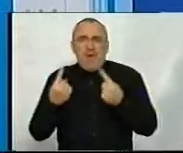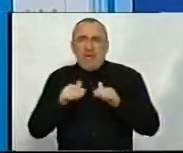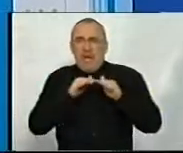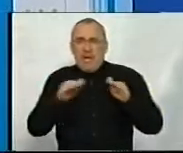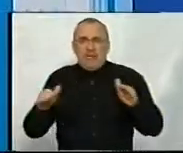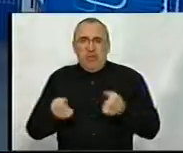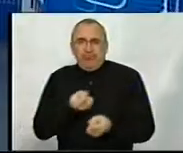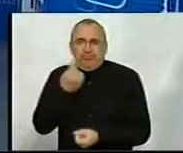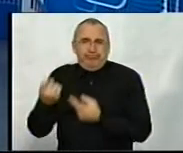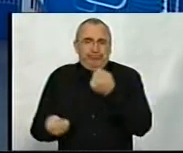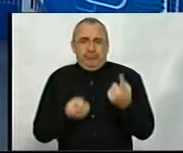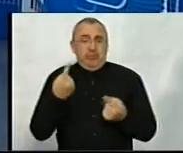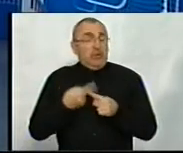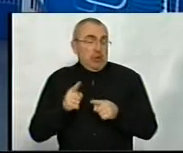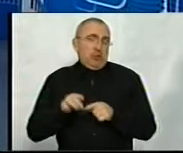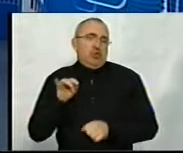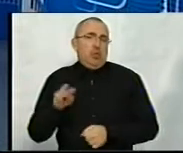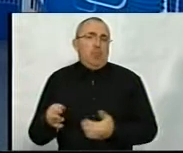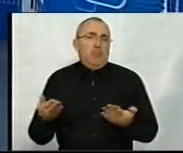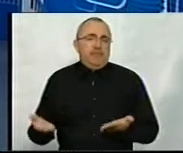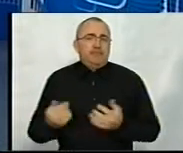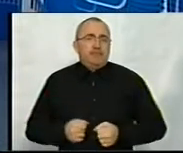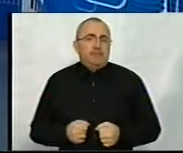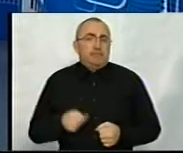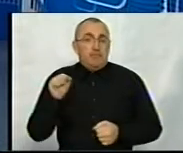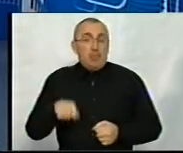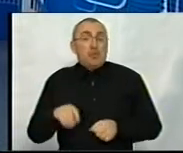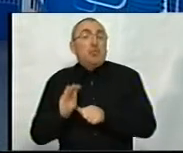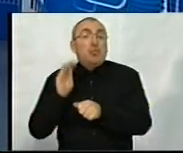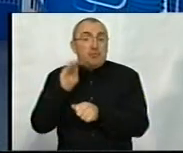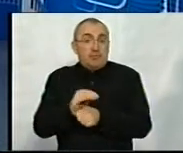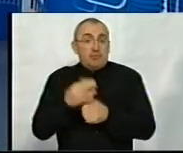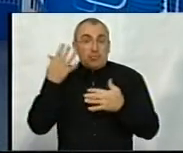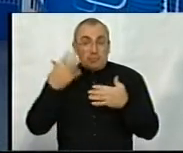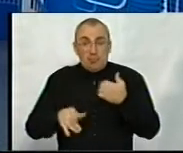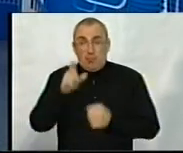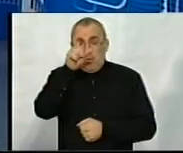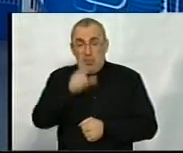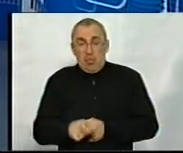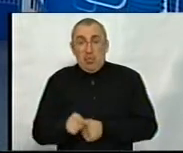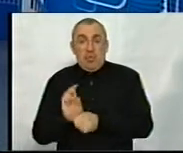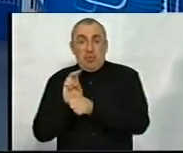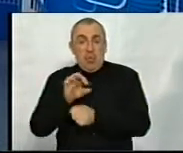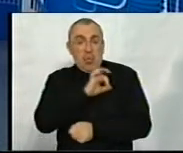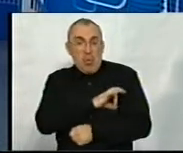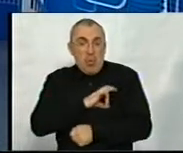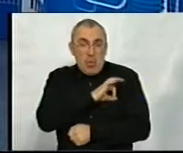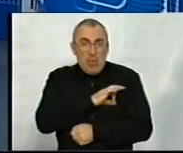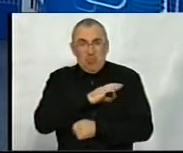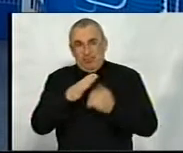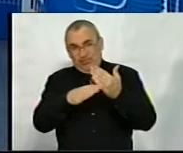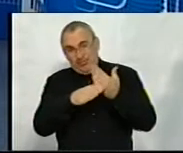прояву. Ось таким чином. Можу додати, що коли вже особа приходить за юридичною саме